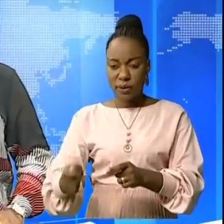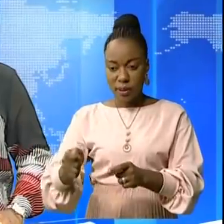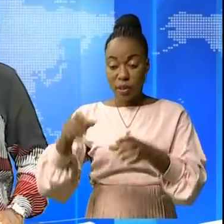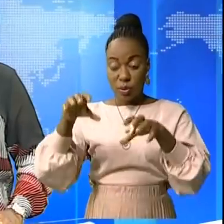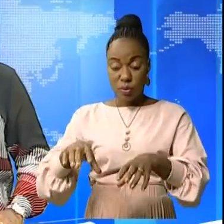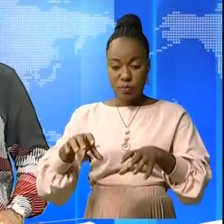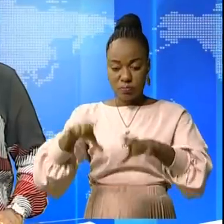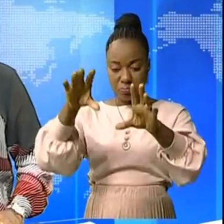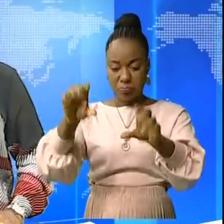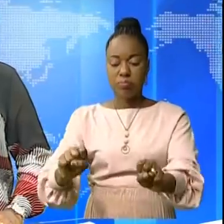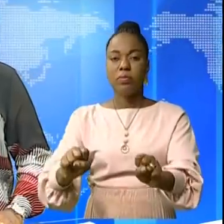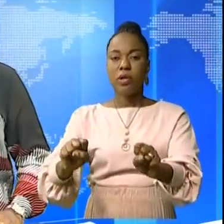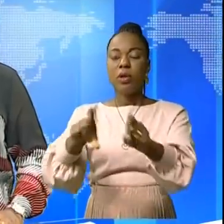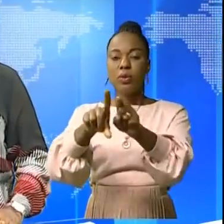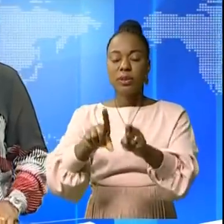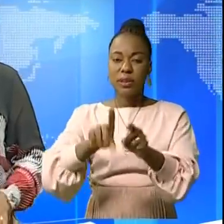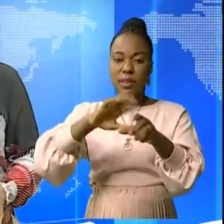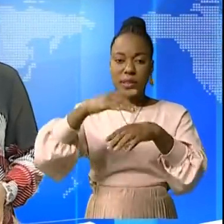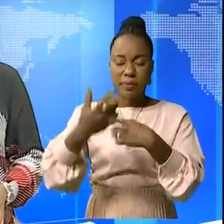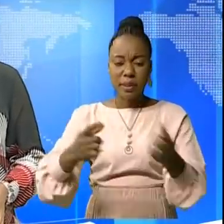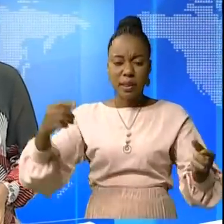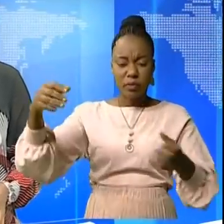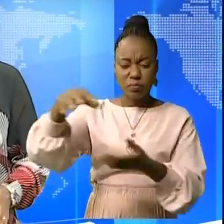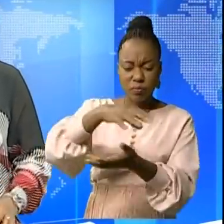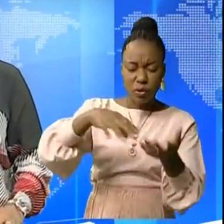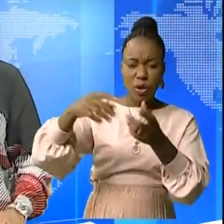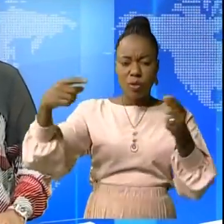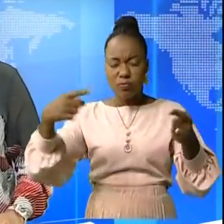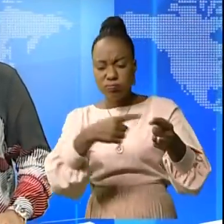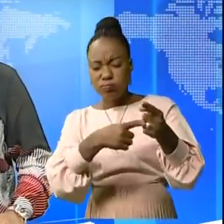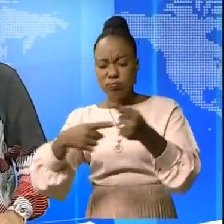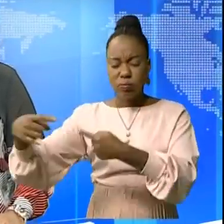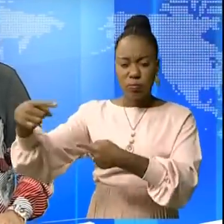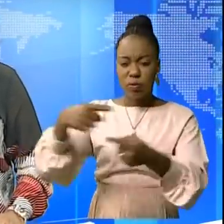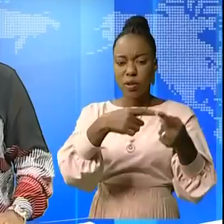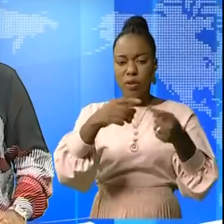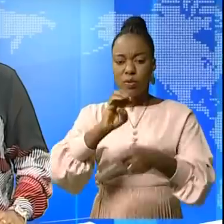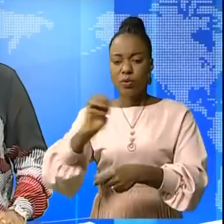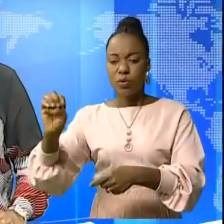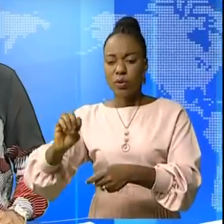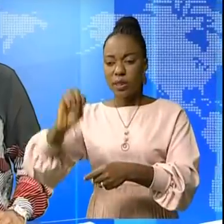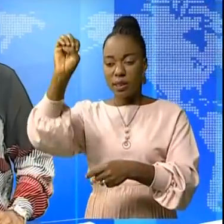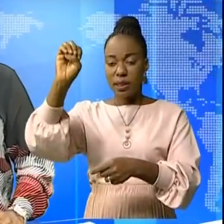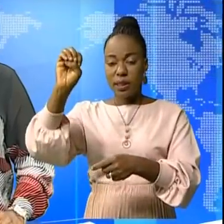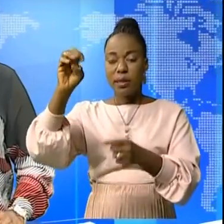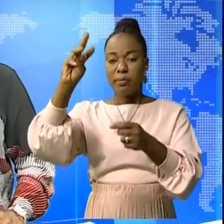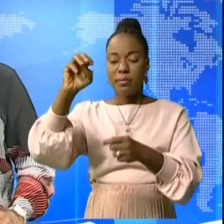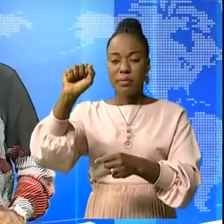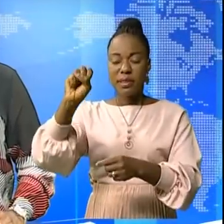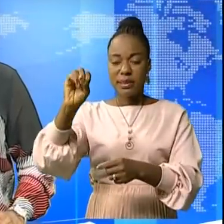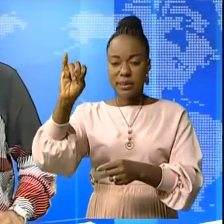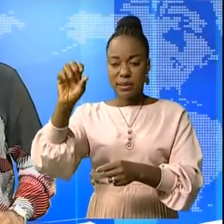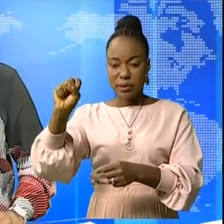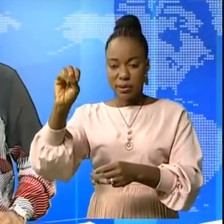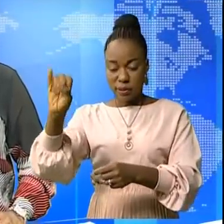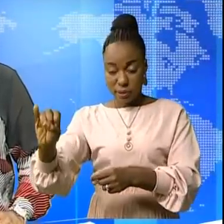République démocratique du Congo. Ce, après les affrontements qui ont eu lieu au nord-ouest de Massissi, le chef de